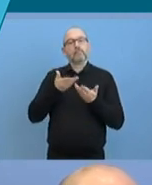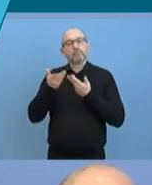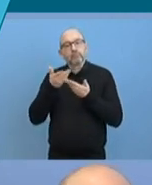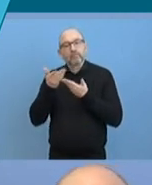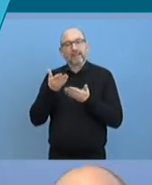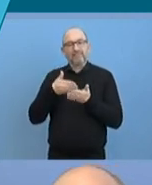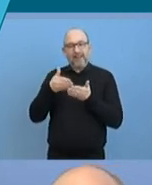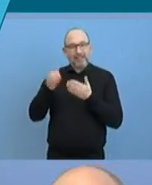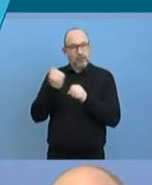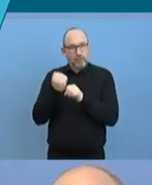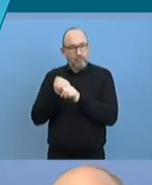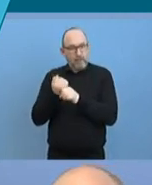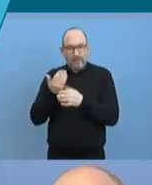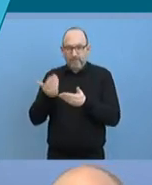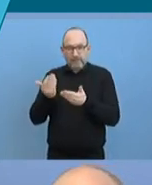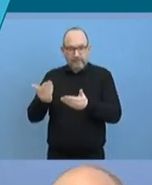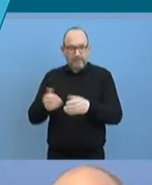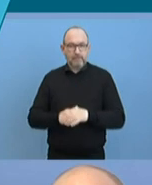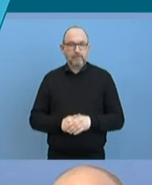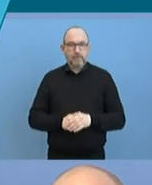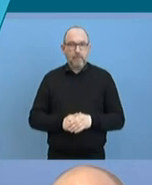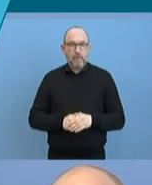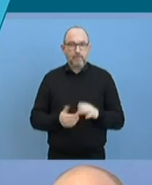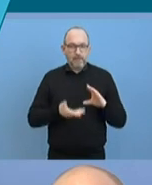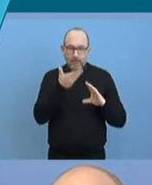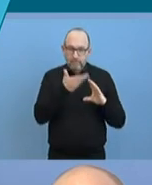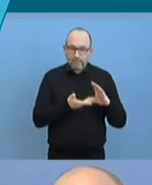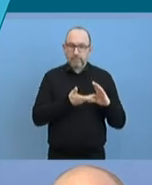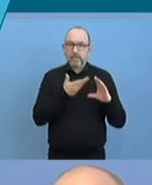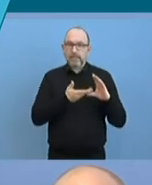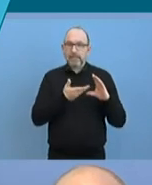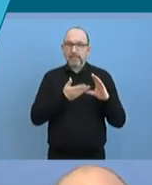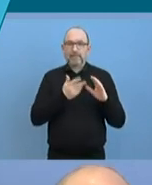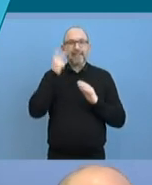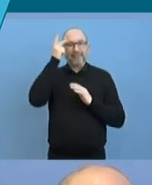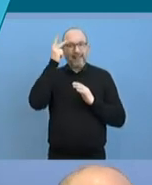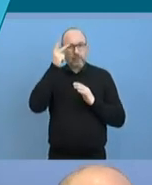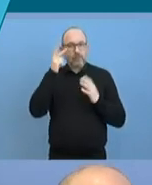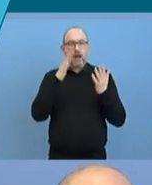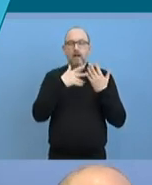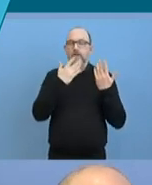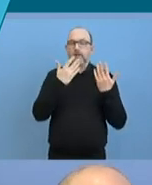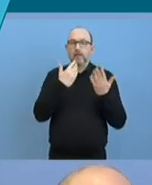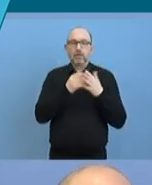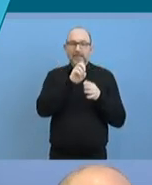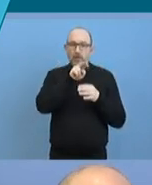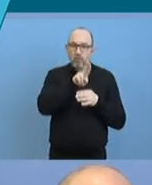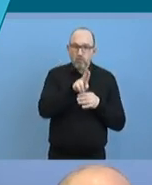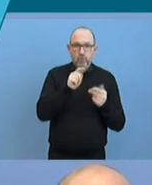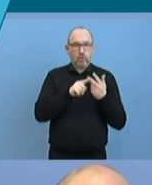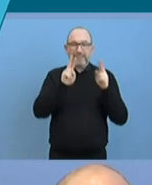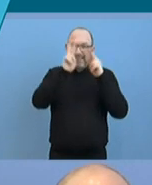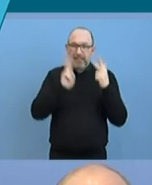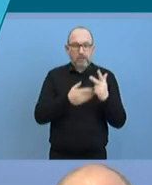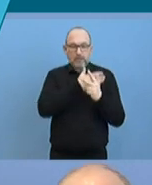über das massive Paket, das sowohl auf nationaler Ebene als auch auf EU-Ebene und auch international